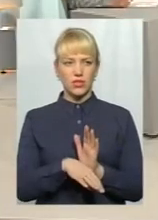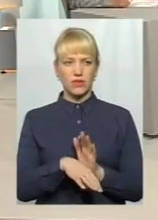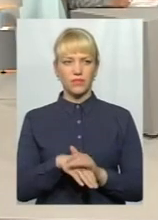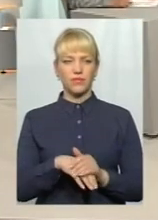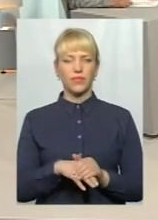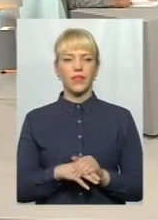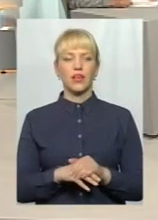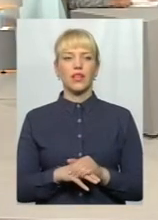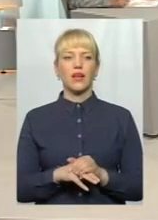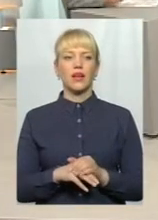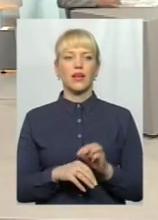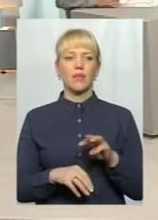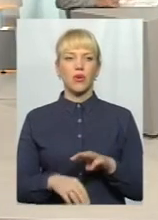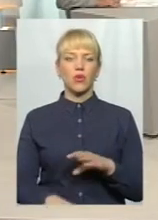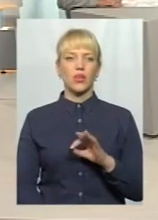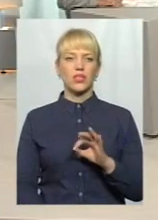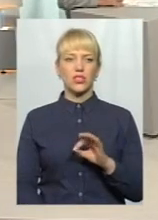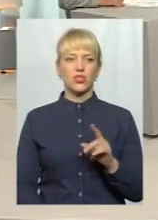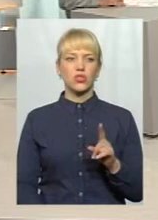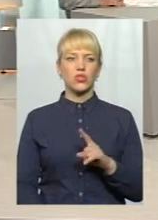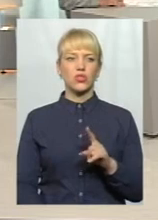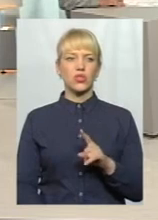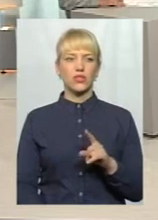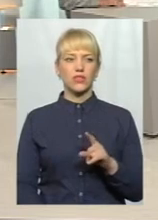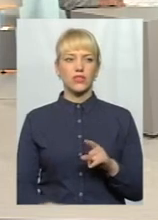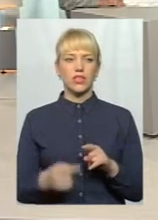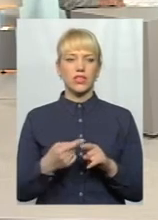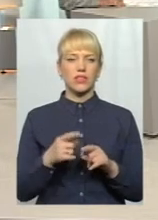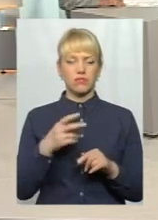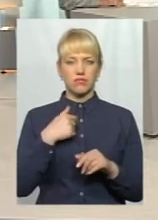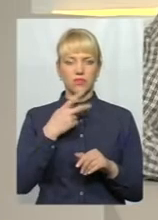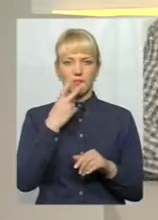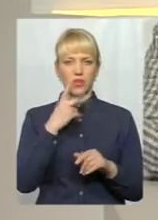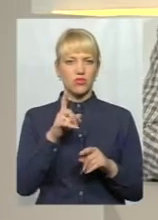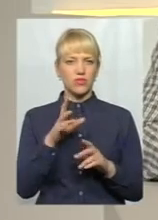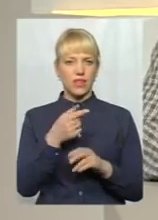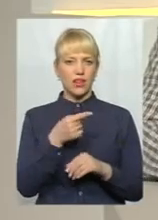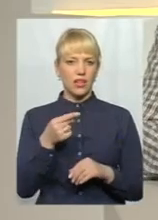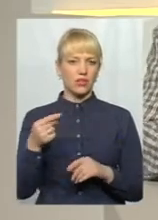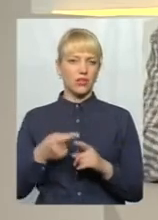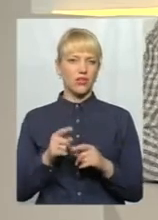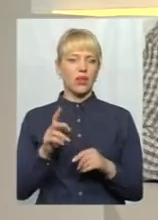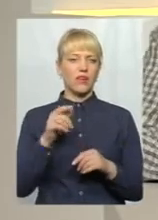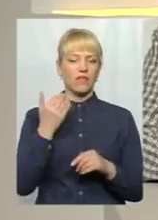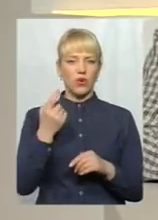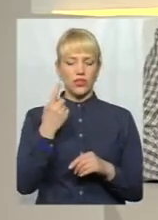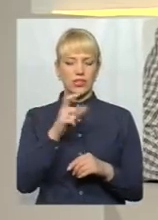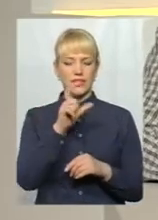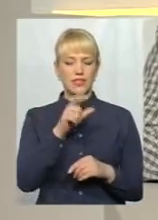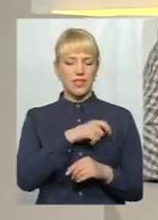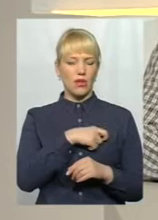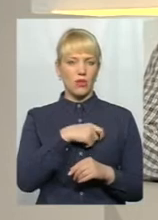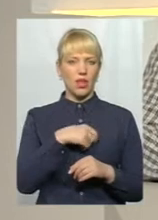Микола Александрович, вже так все критично, тому що ви один з тих депутатів обласної ради, які